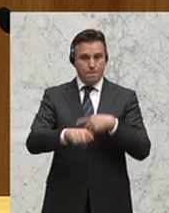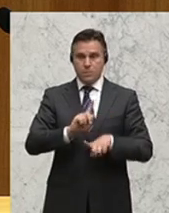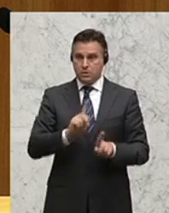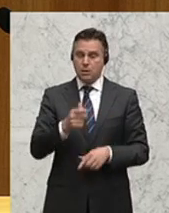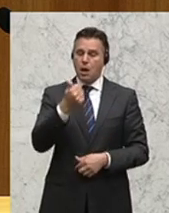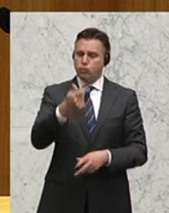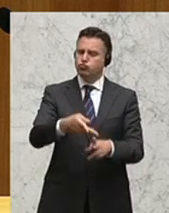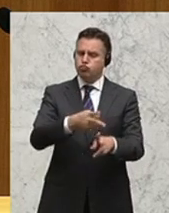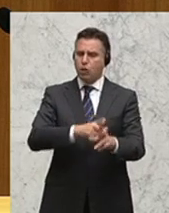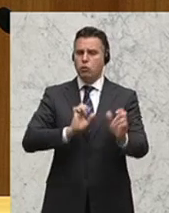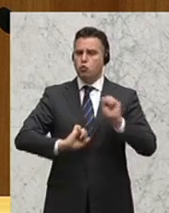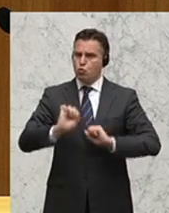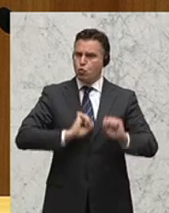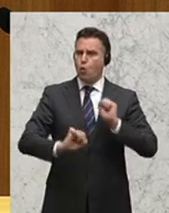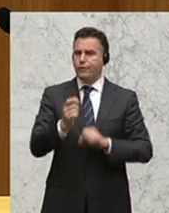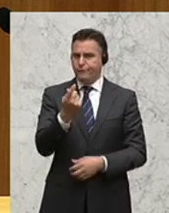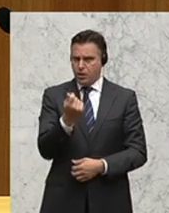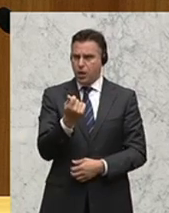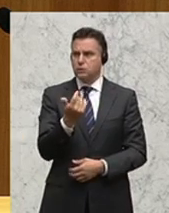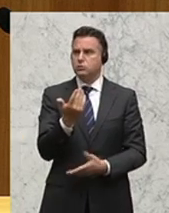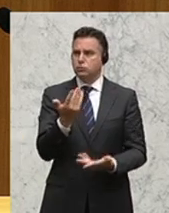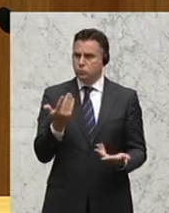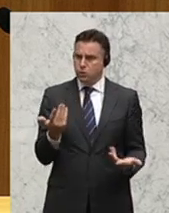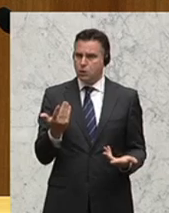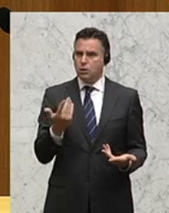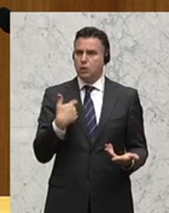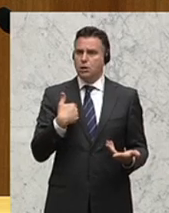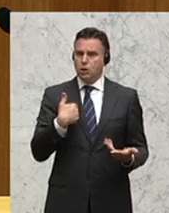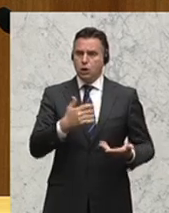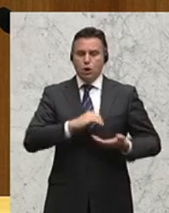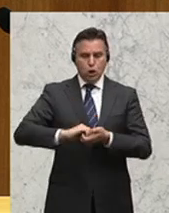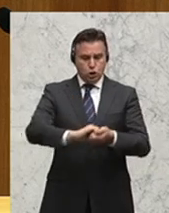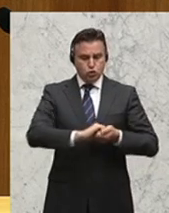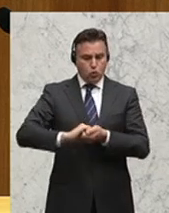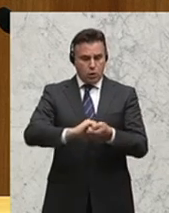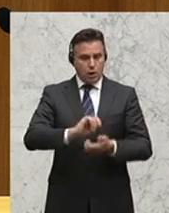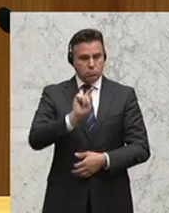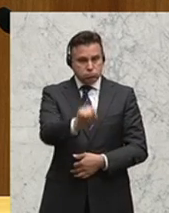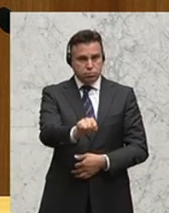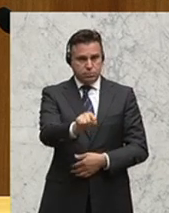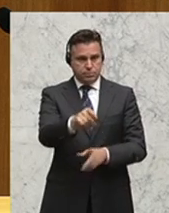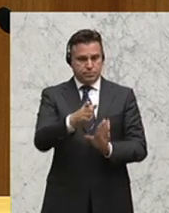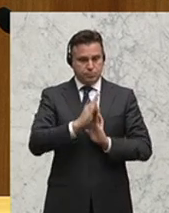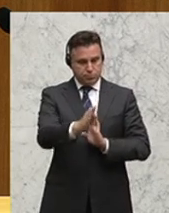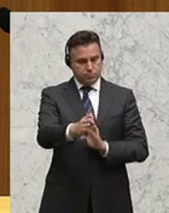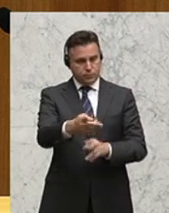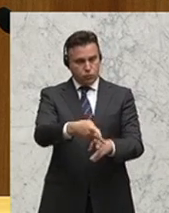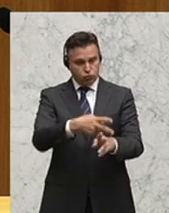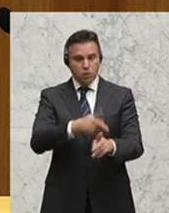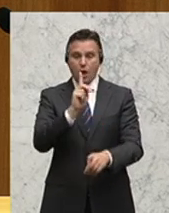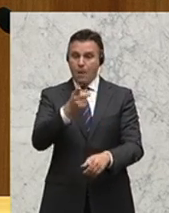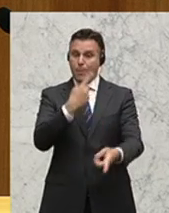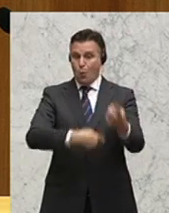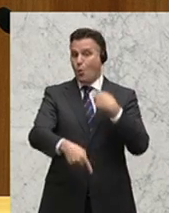einer finanziellen Notsituation, dann geht es nicht nur um die Solidarität mit diesem Staat, sondern es ist von diesem